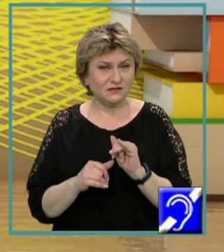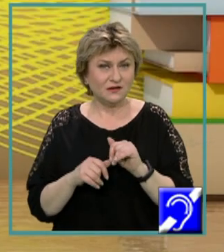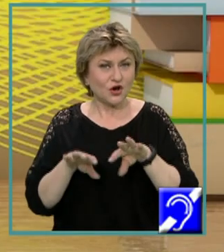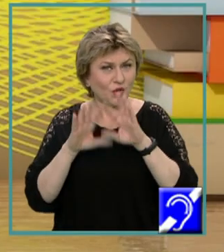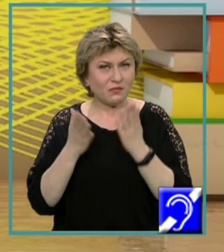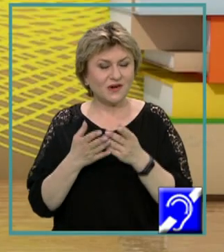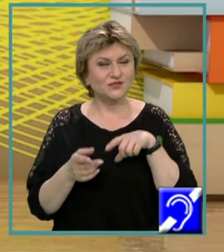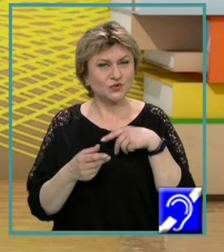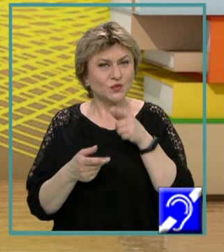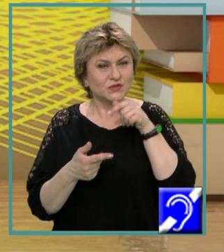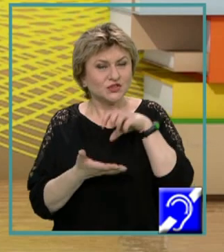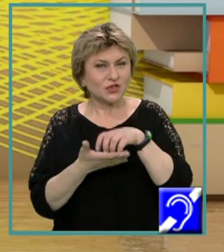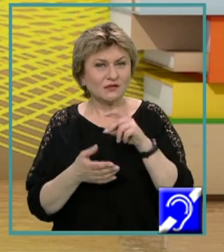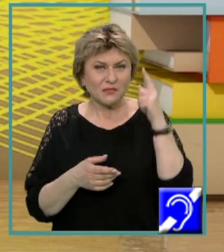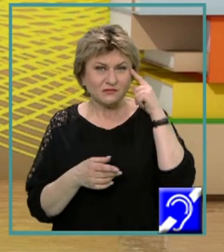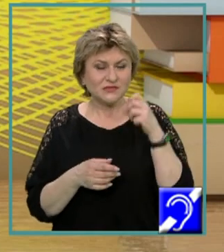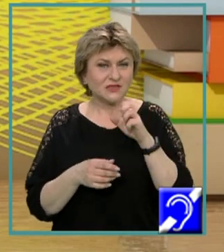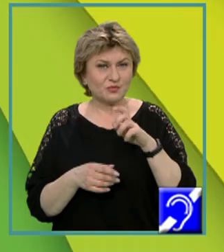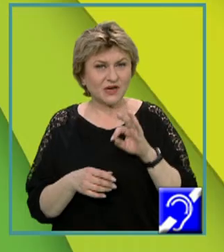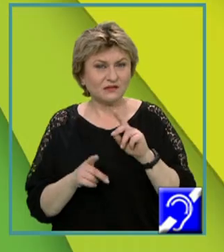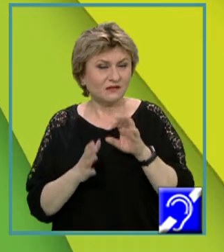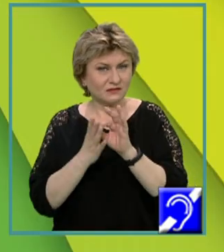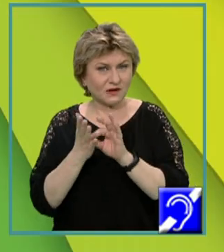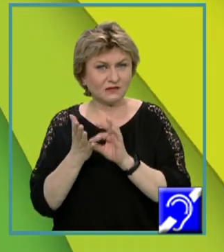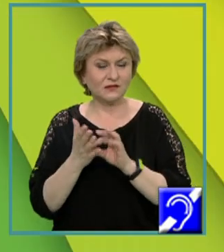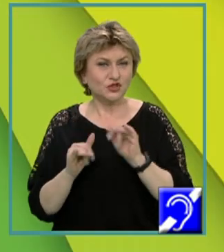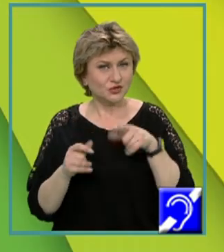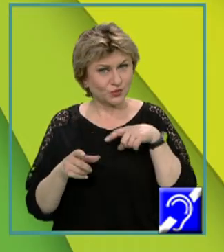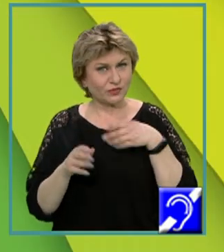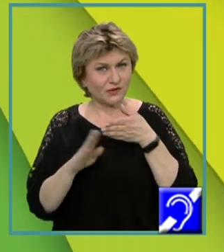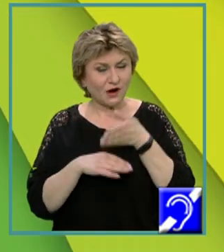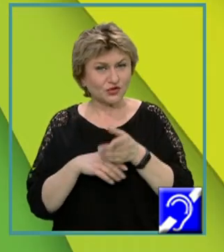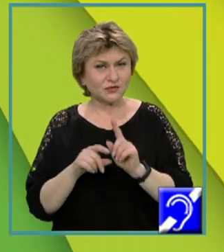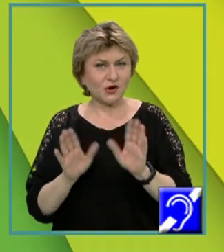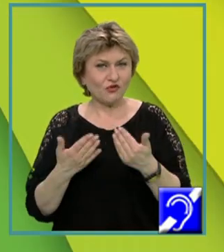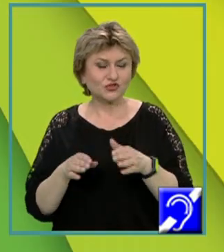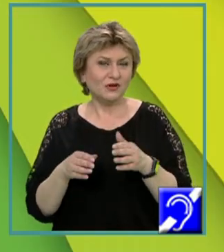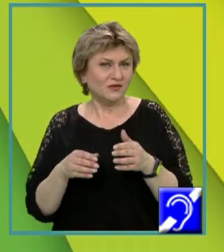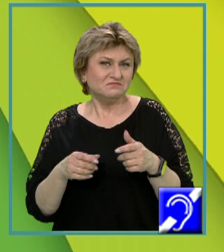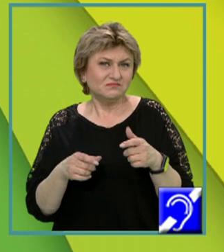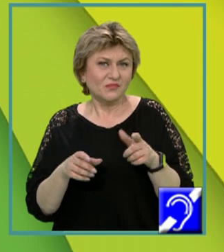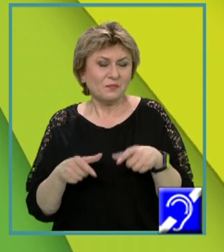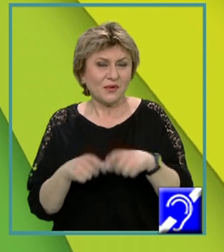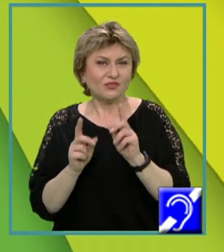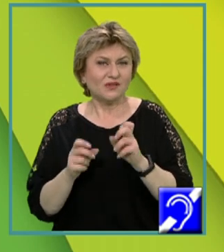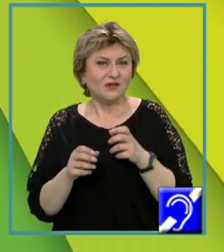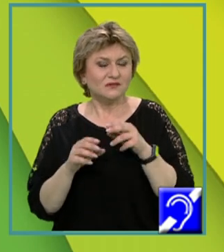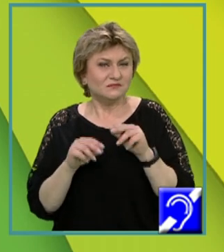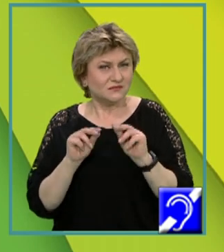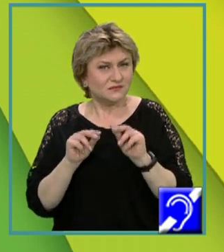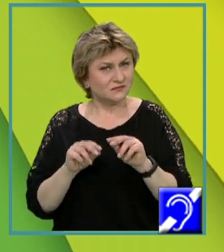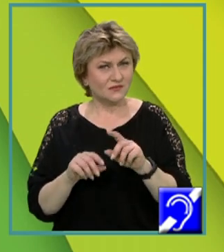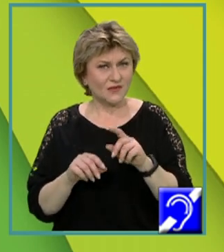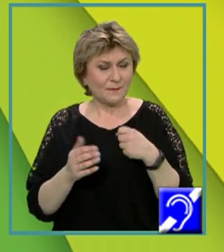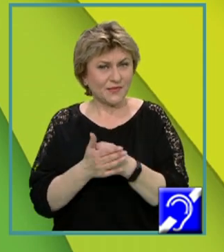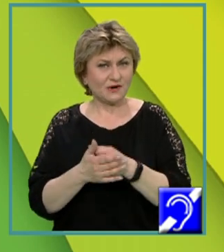într-o zonă de memorie numită segment de date și sunt accesibile din orice bloc de instrucțiuni al programului până la